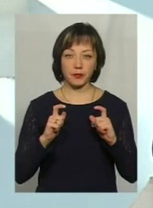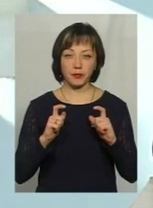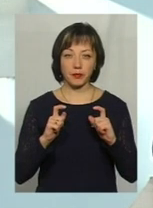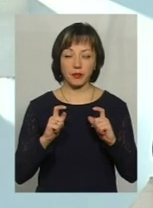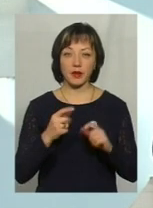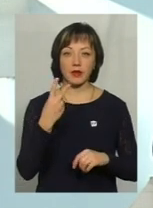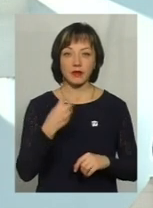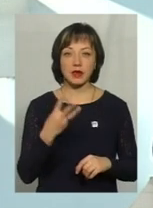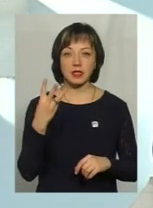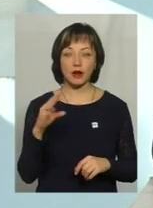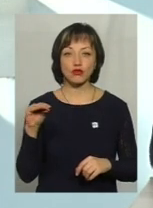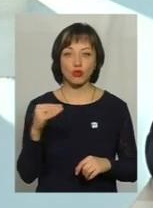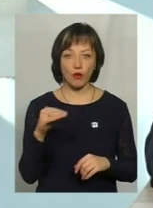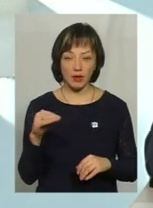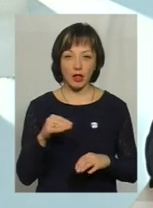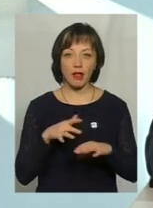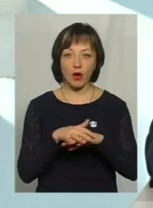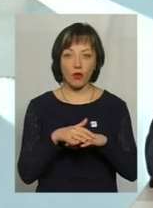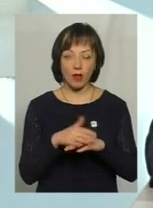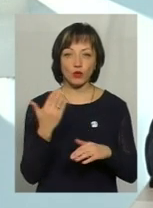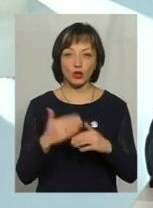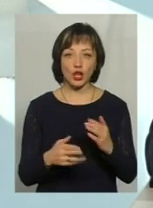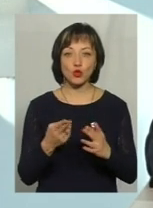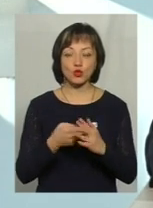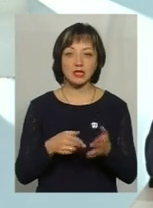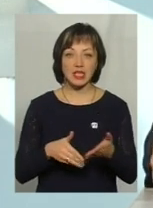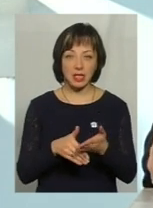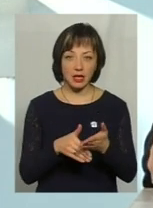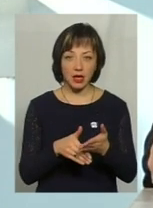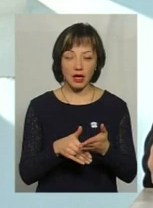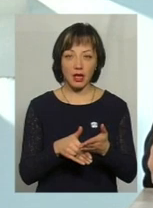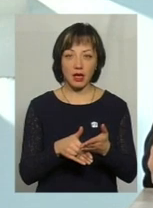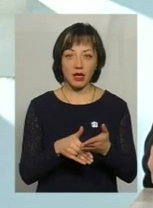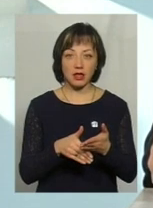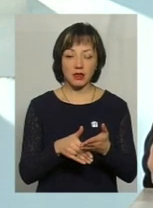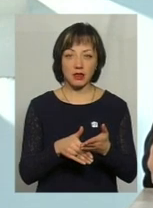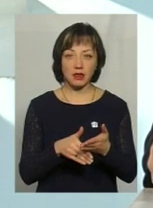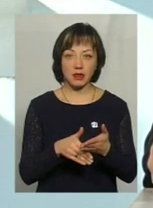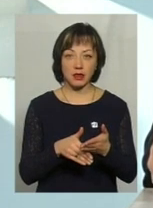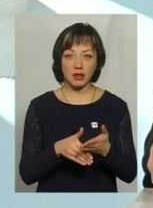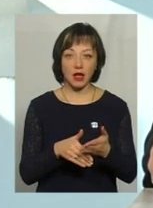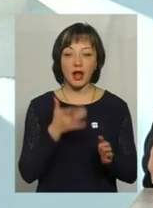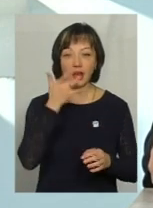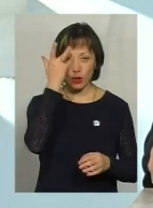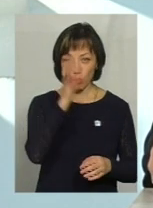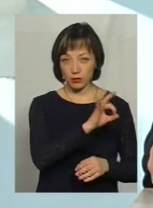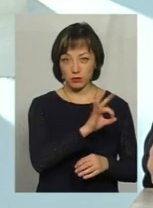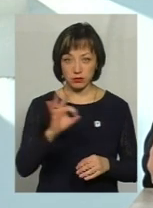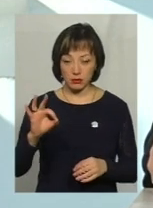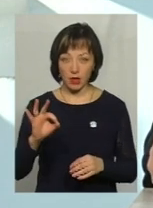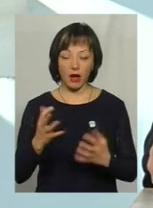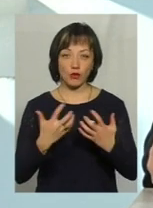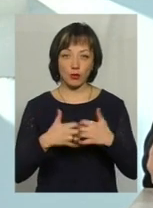так як 23 жовтня нарахувалась вже субсидія, але за літо по нуля, а немає, то